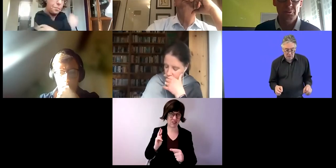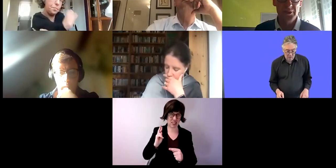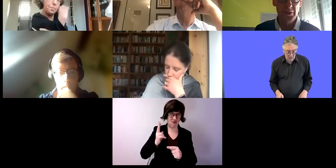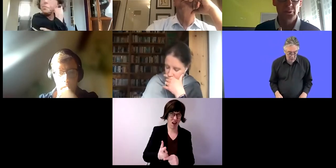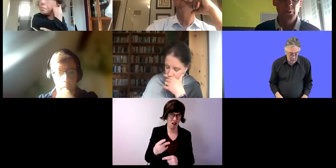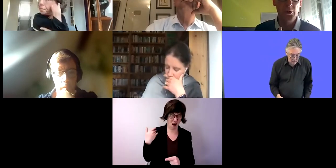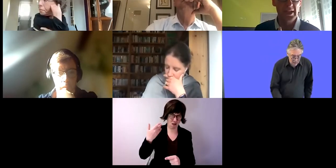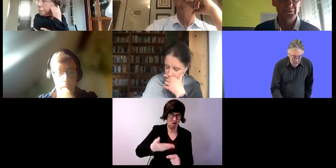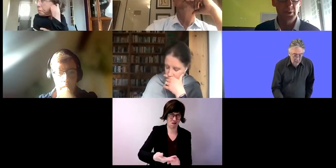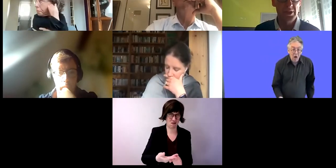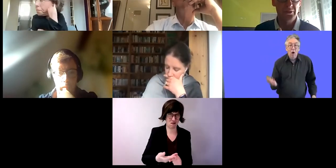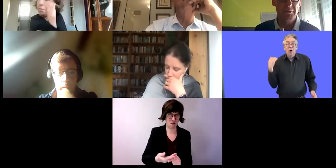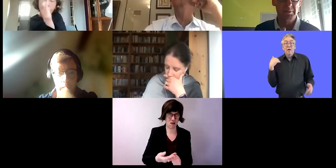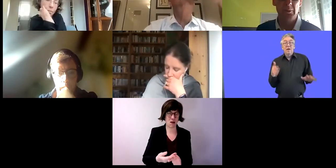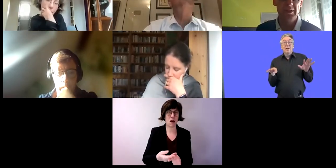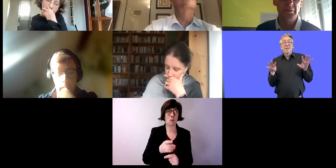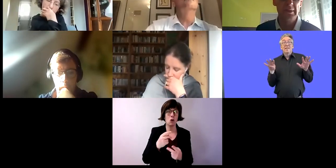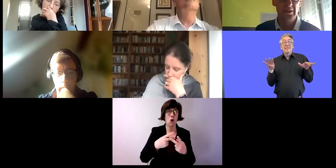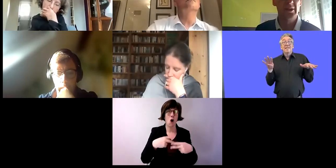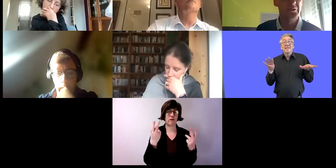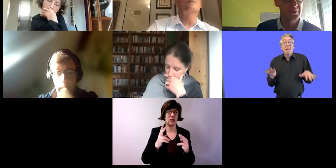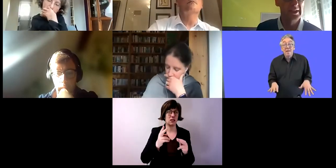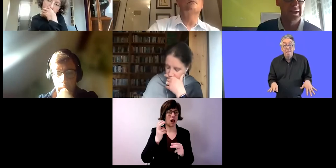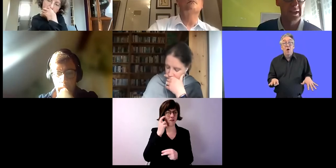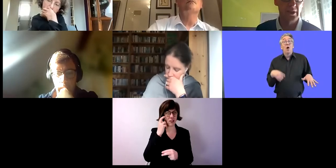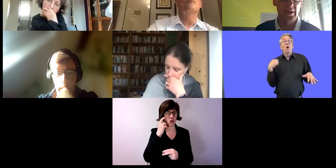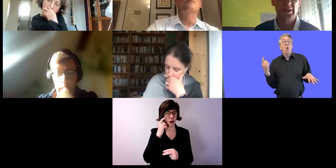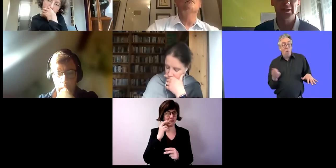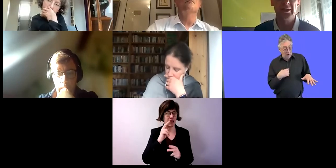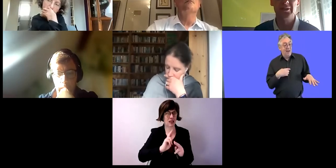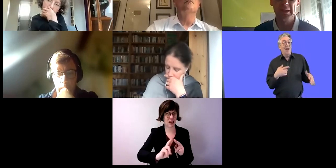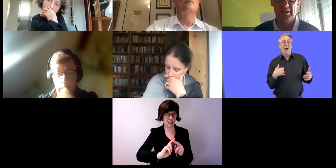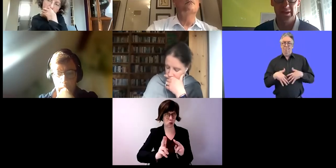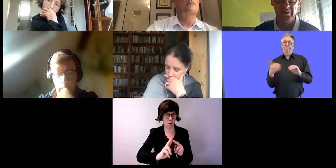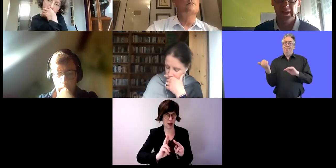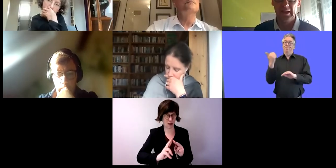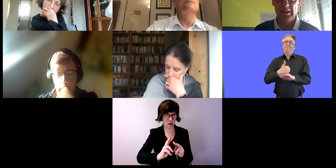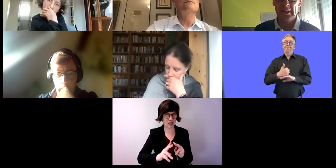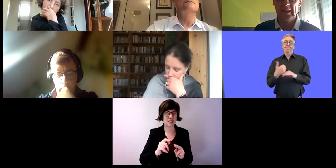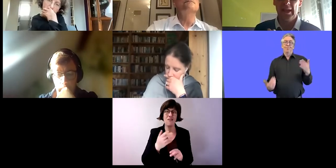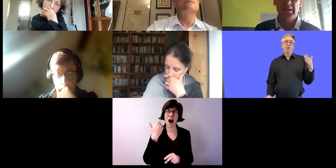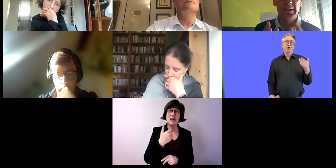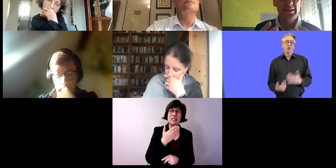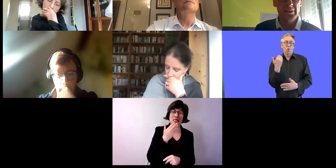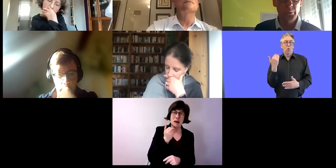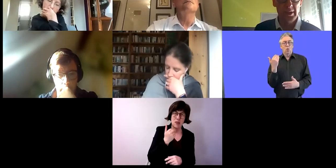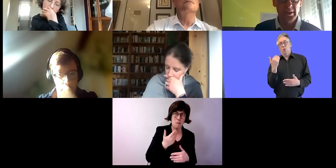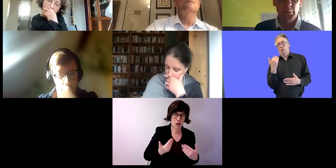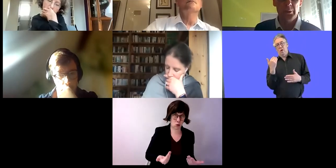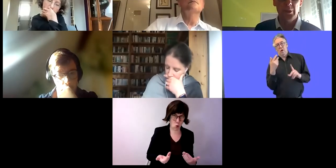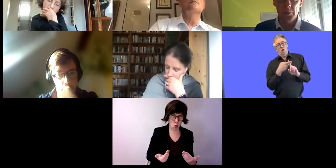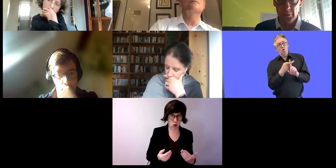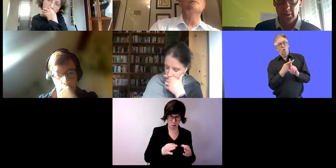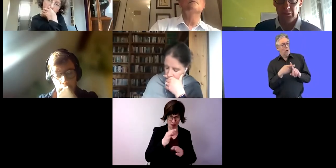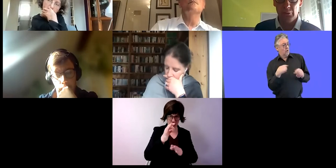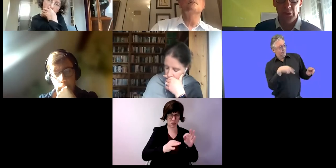Und ein offizielles wissenschaftliches Instrument werden wir wohl dann im September zur Verfügung haben, um zu messen,